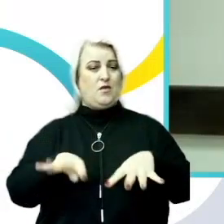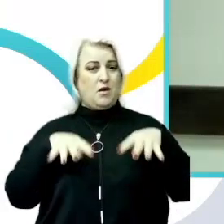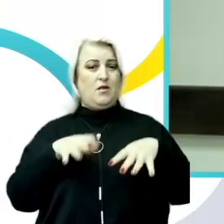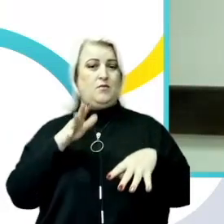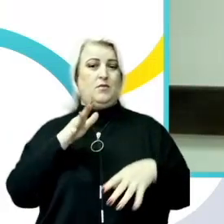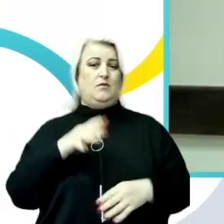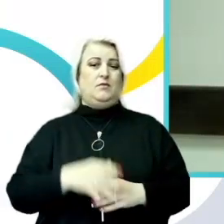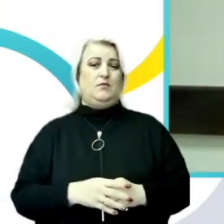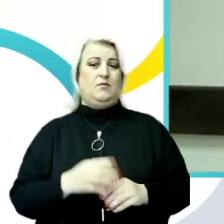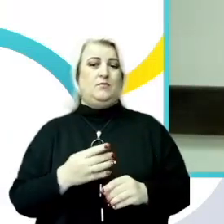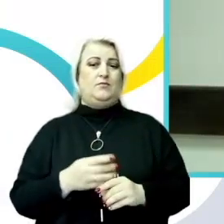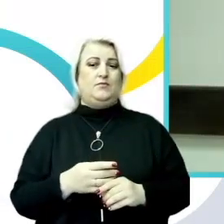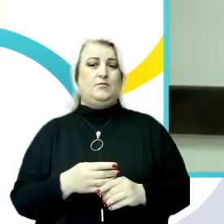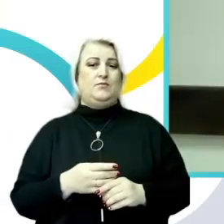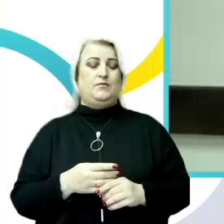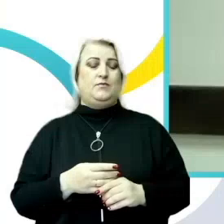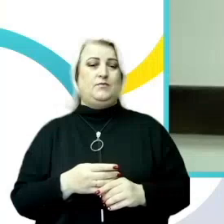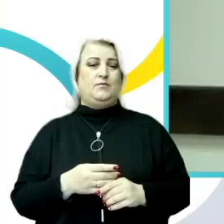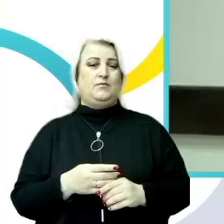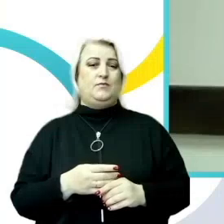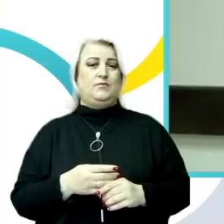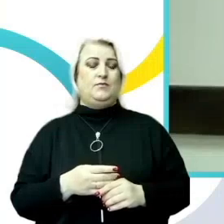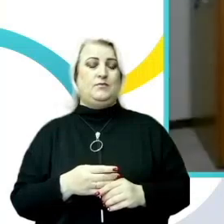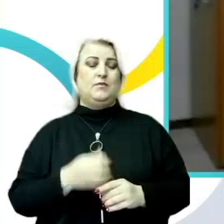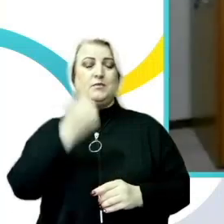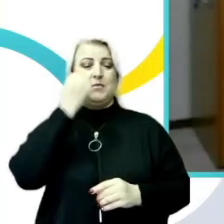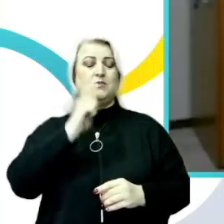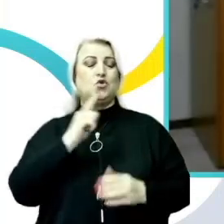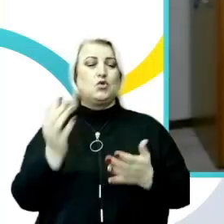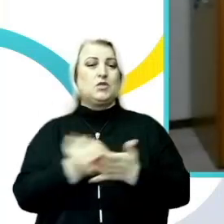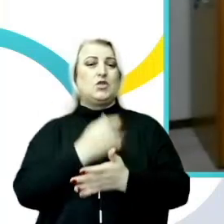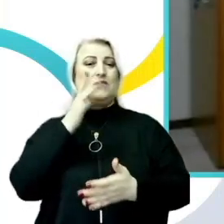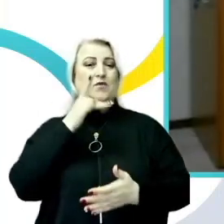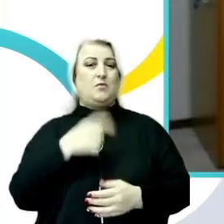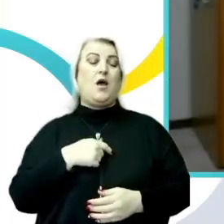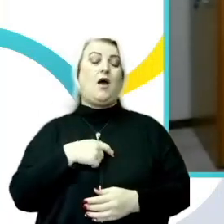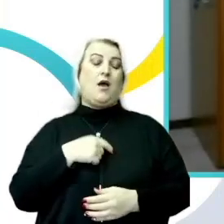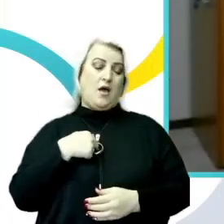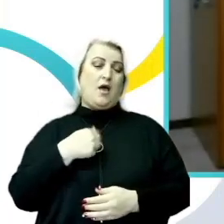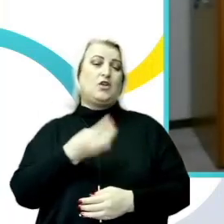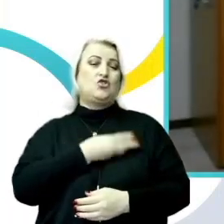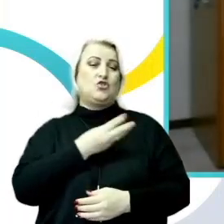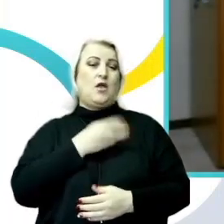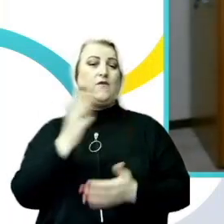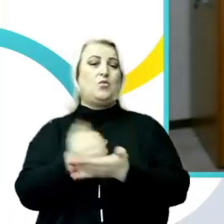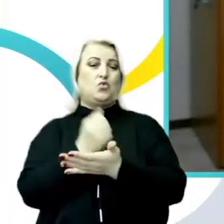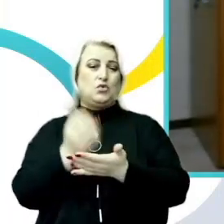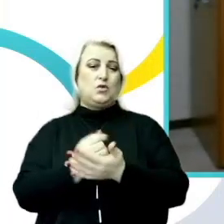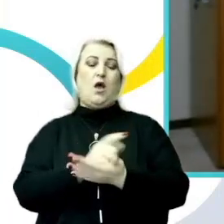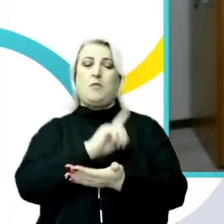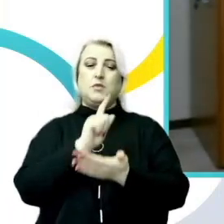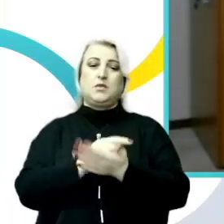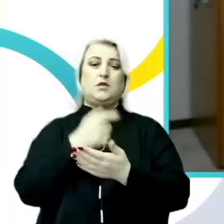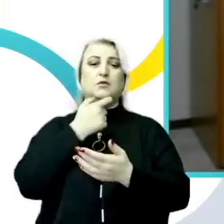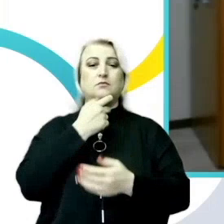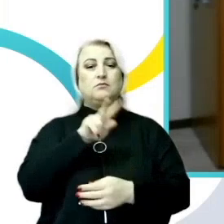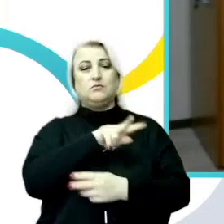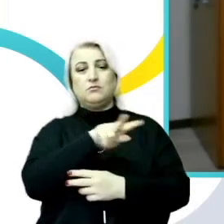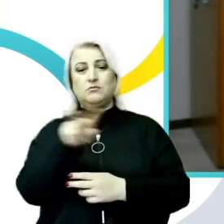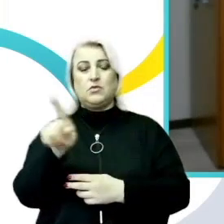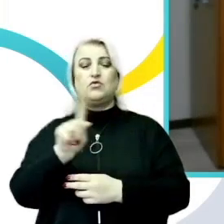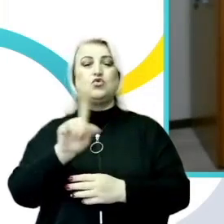vă mulțumesc că ați găsit timp să interviniți. Da, eu vă doresc succes în continuare și neapărat o să urmăresc tot ce se întâmplă după.